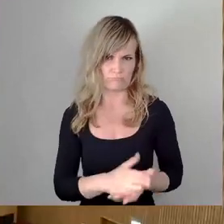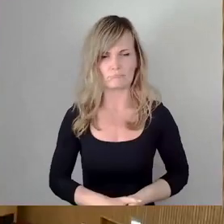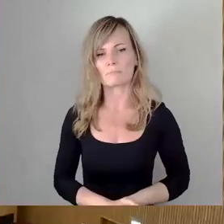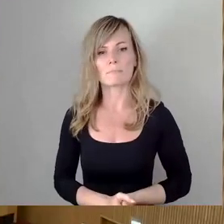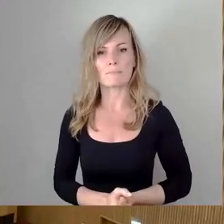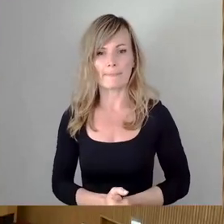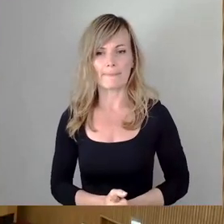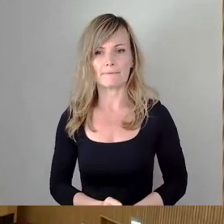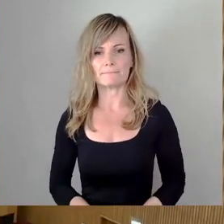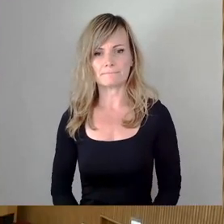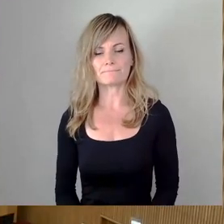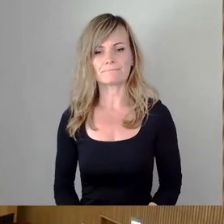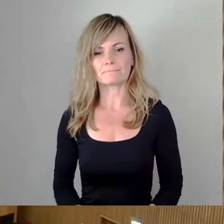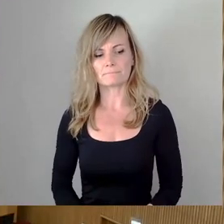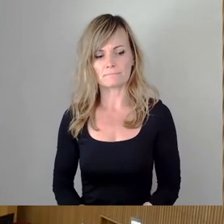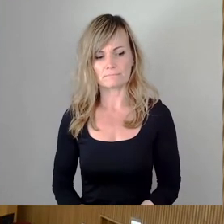okay